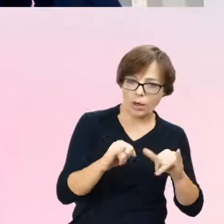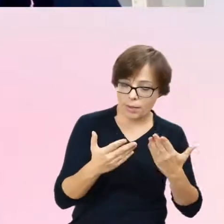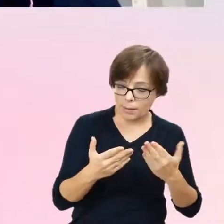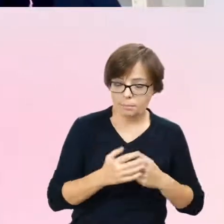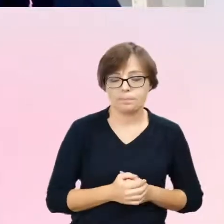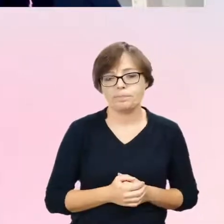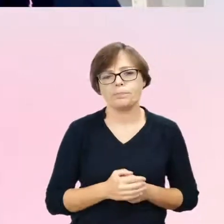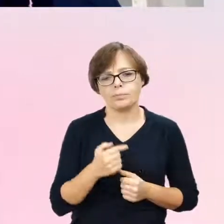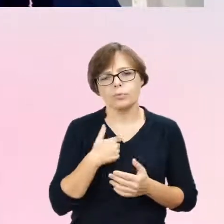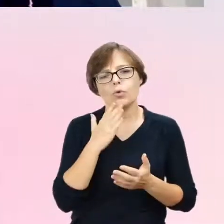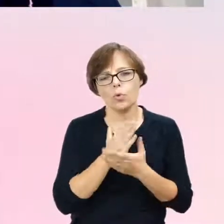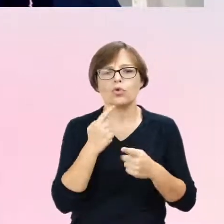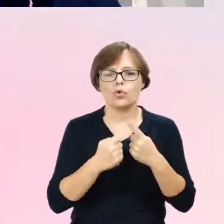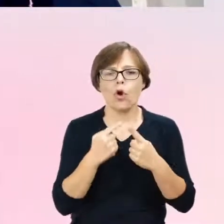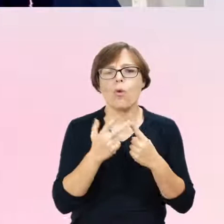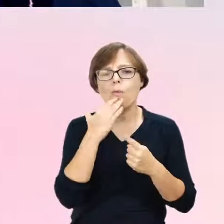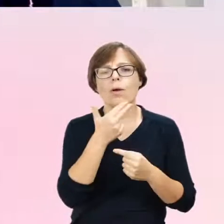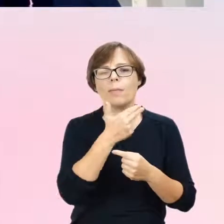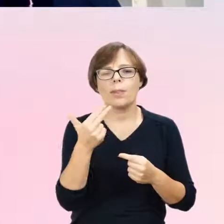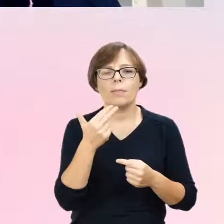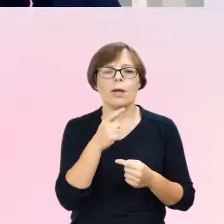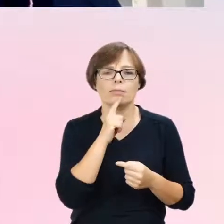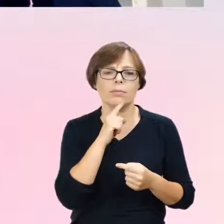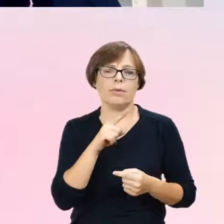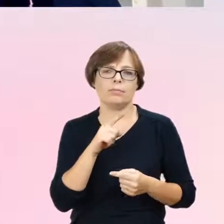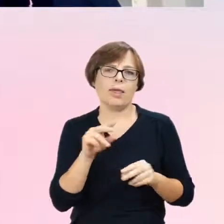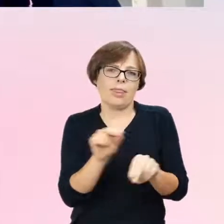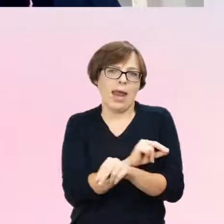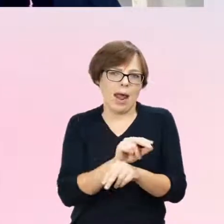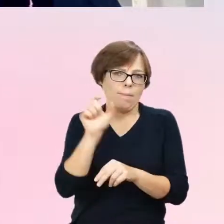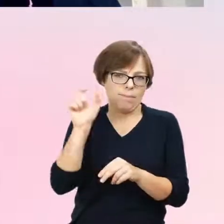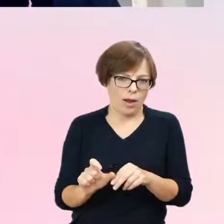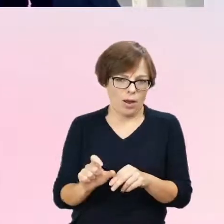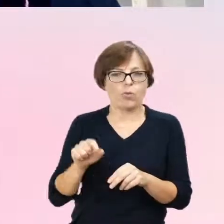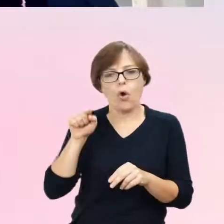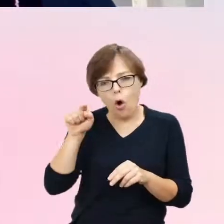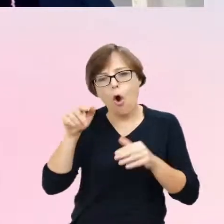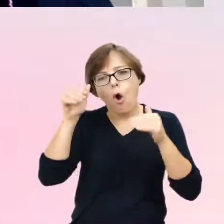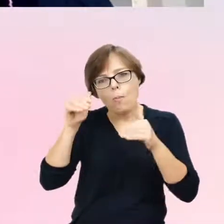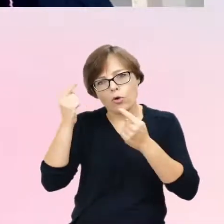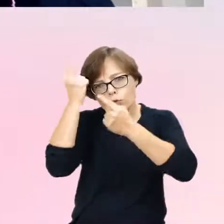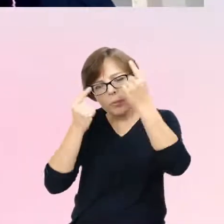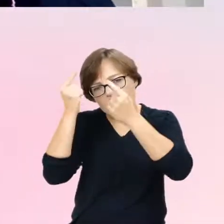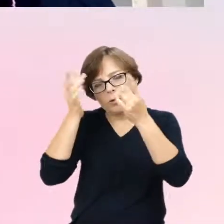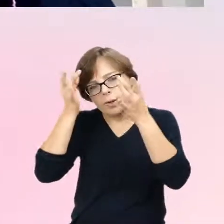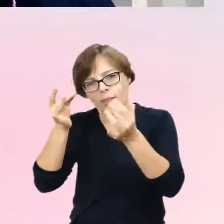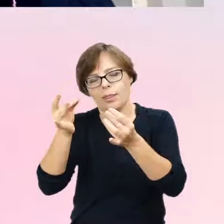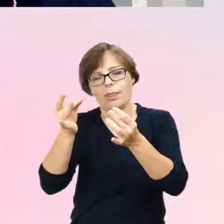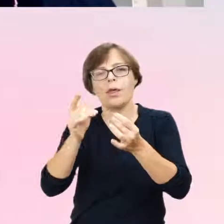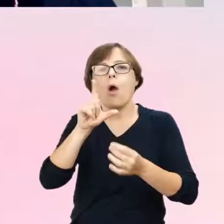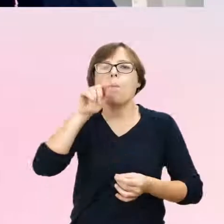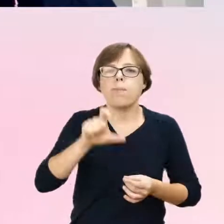trochę już powiedziałam o terapeucie, który może mieć binarne rozumienie płci i może te